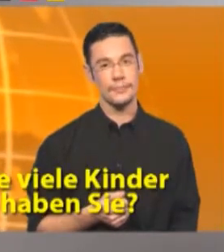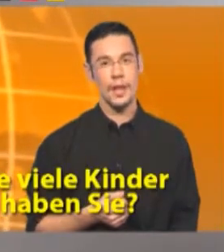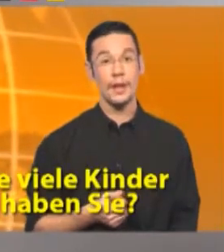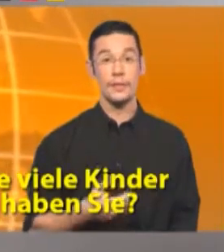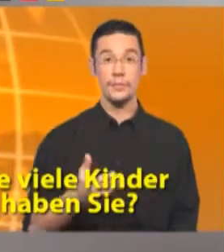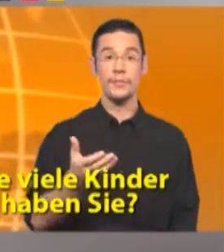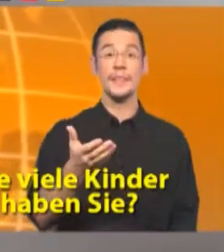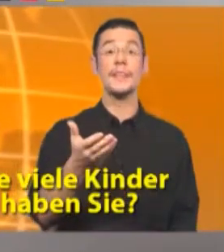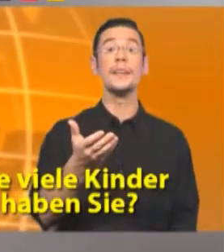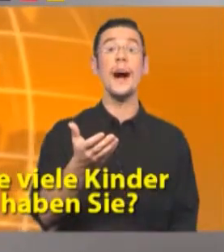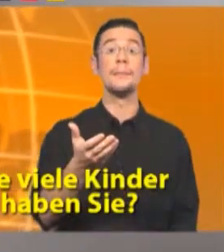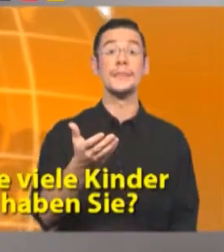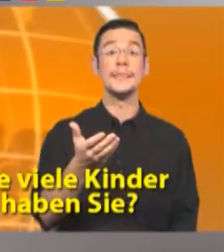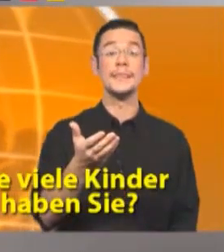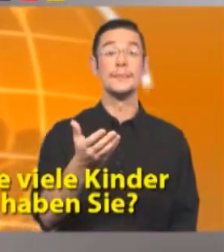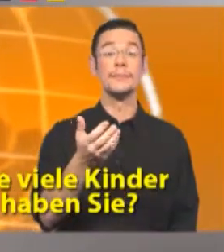Lei?